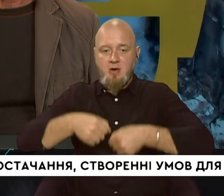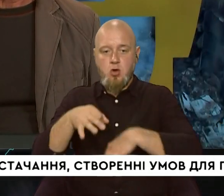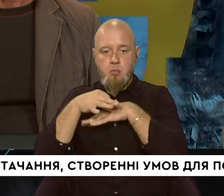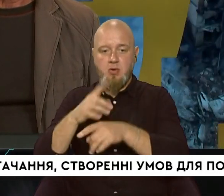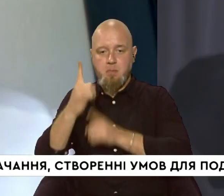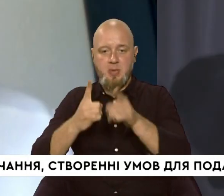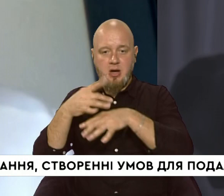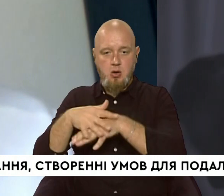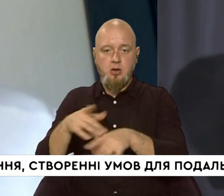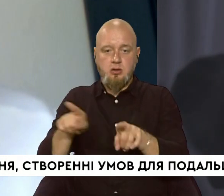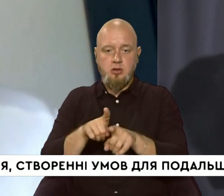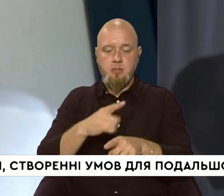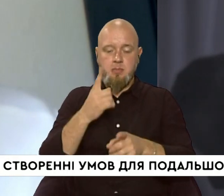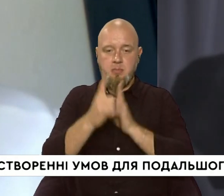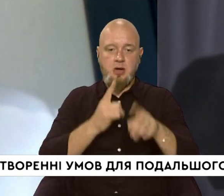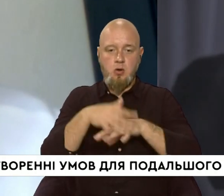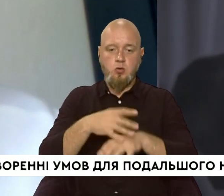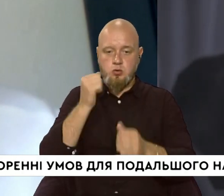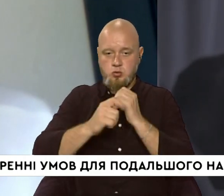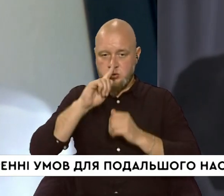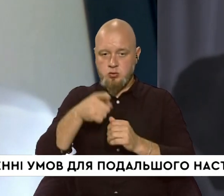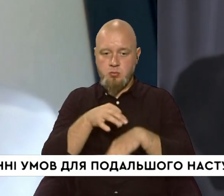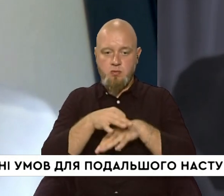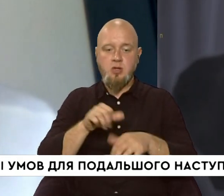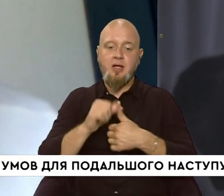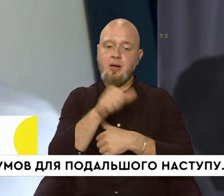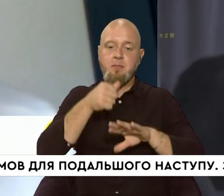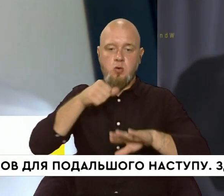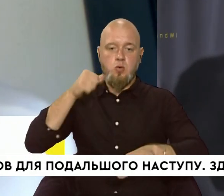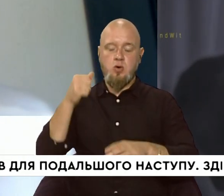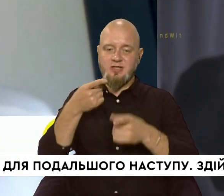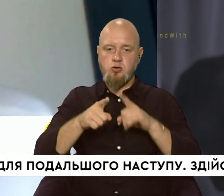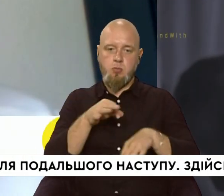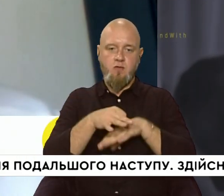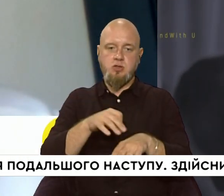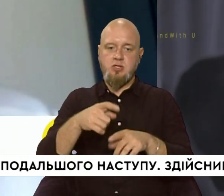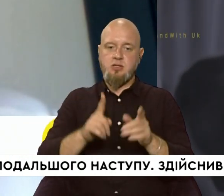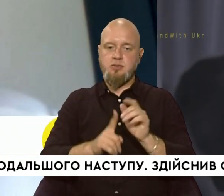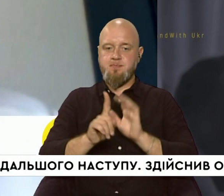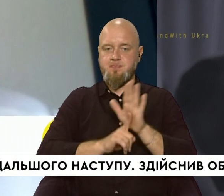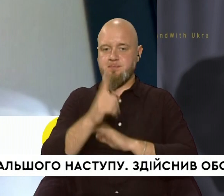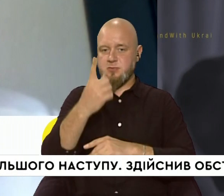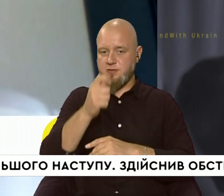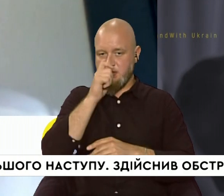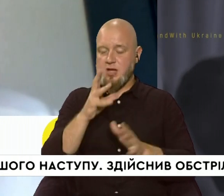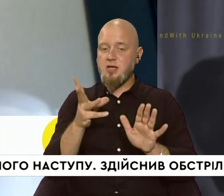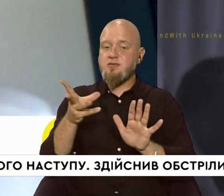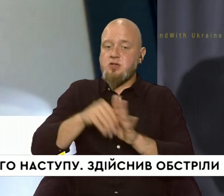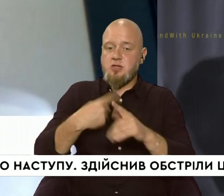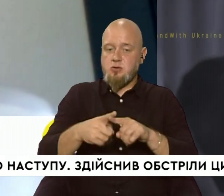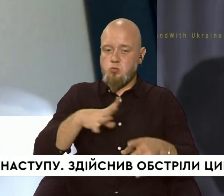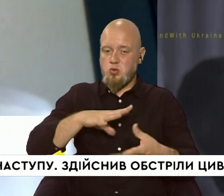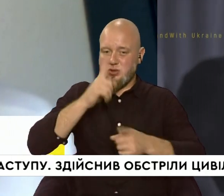І такий перерахунок щорічно проводився, крім минулого року, вона здійсно проводився з 1 квітня. Але, зважаючи на те, що було змінено